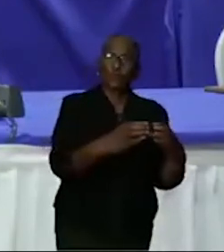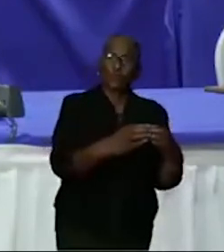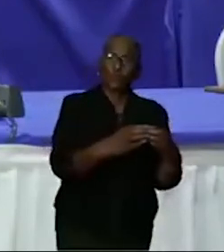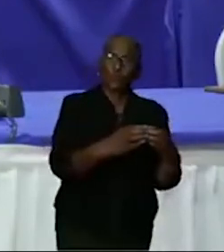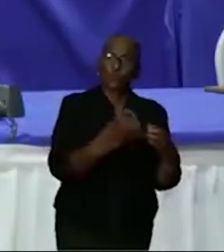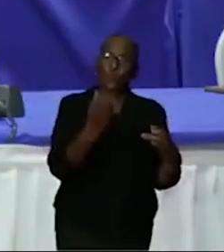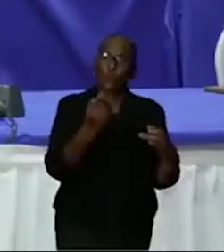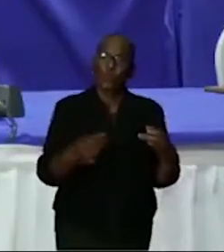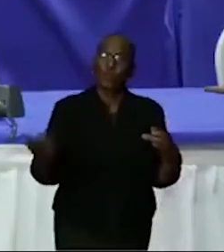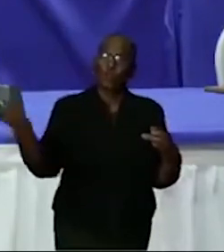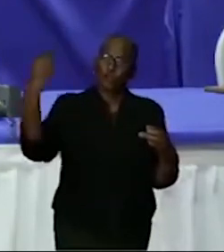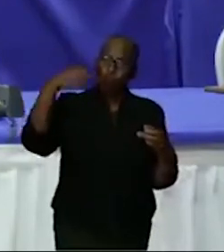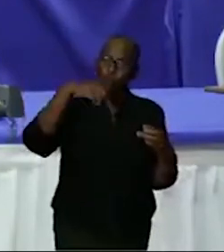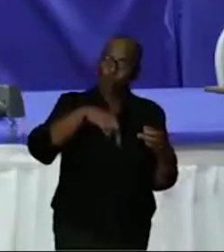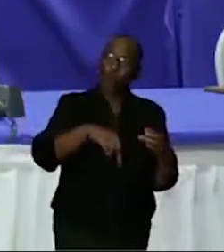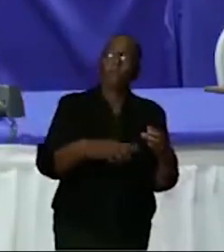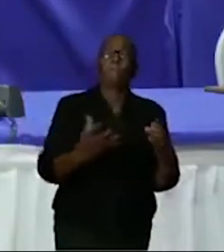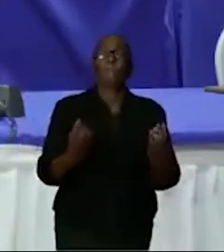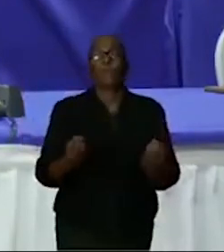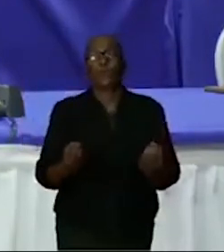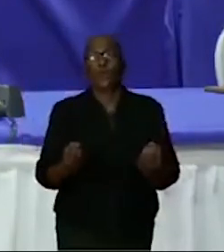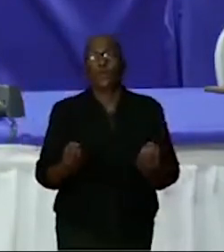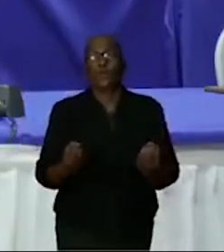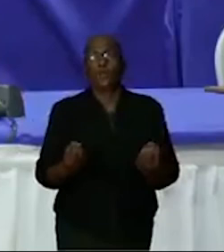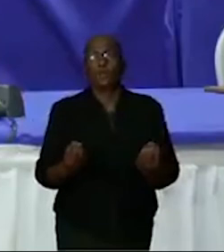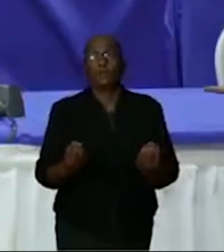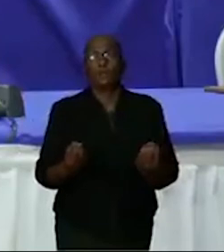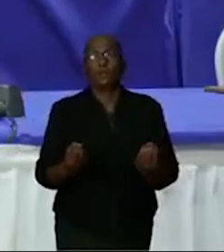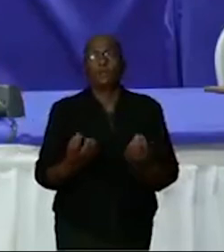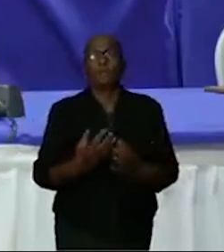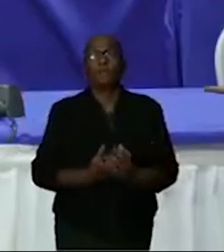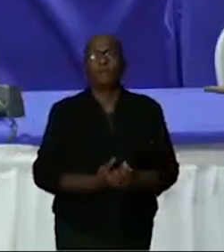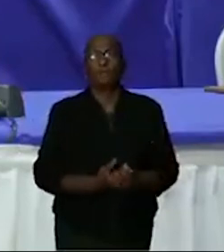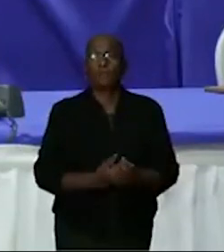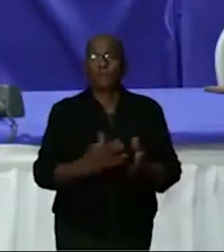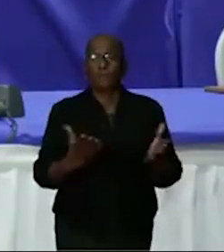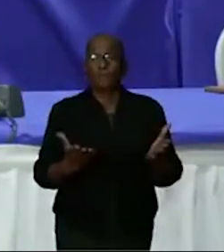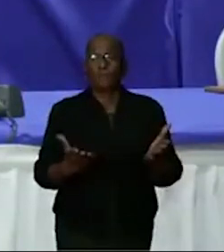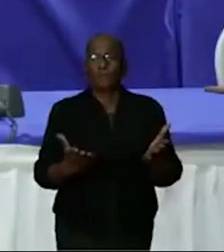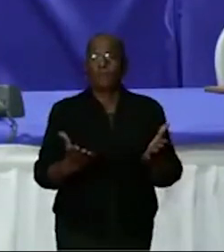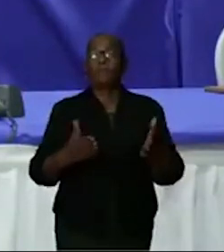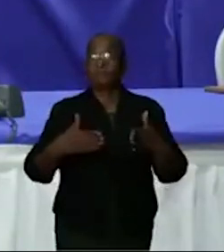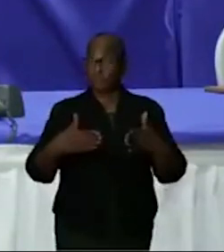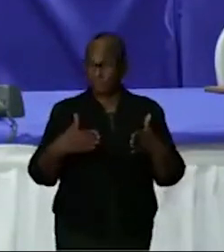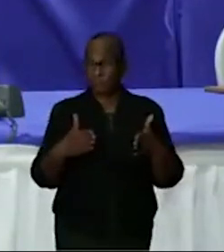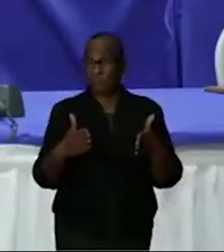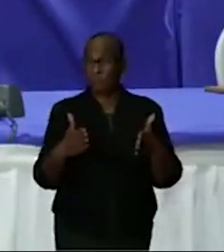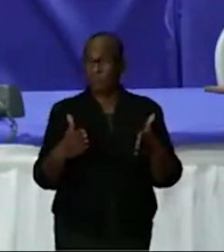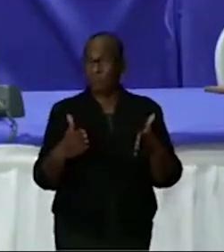binnenkomen vanwege werkzaamheden die uitgevoerd moeten worden. De wegen